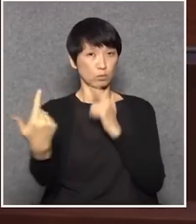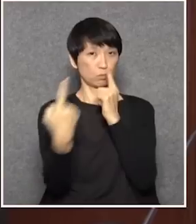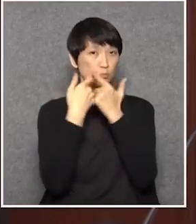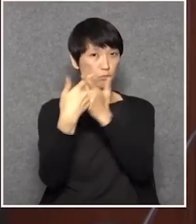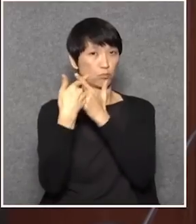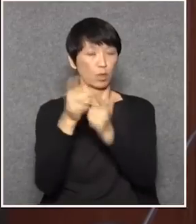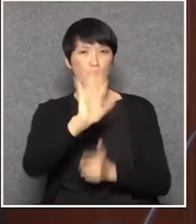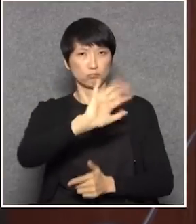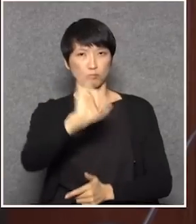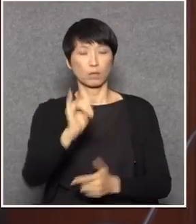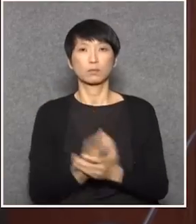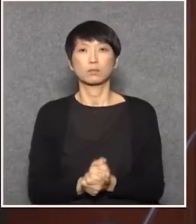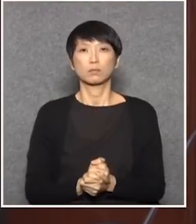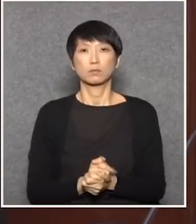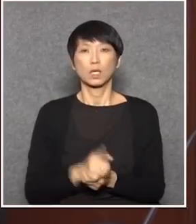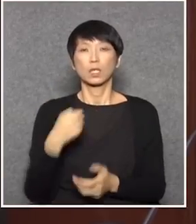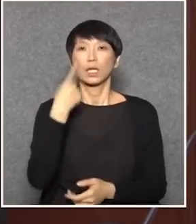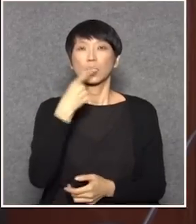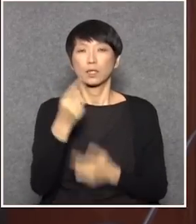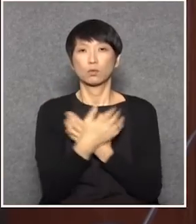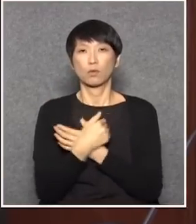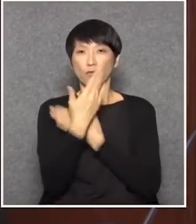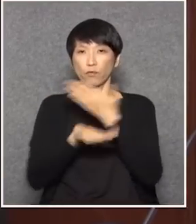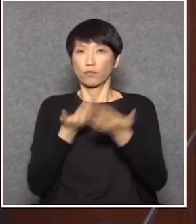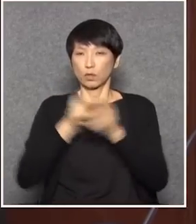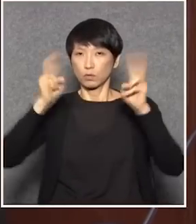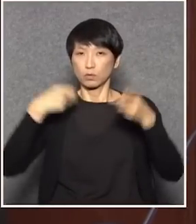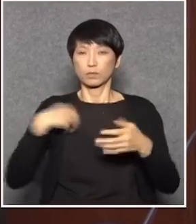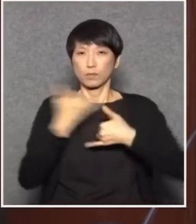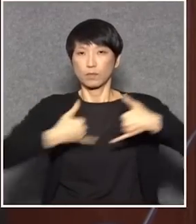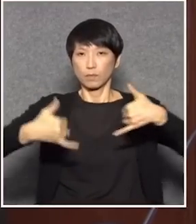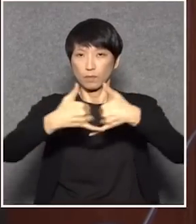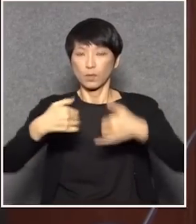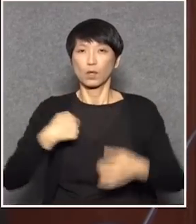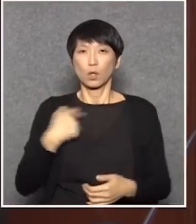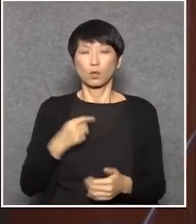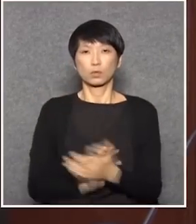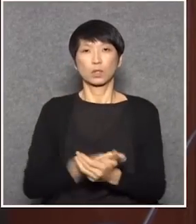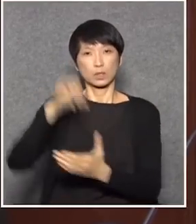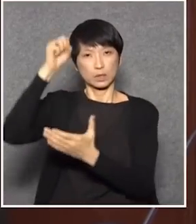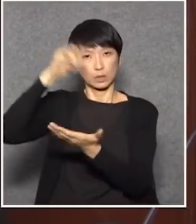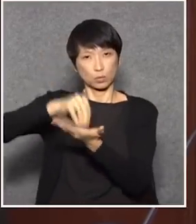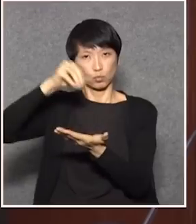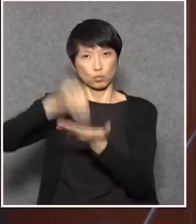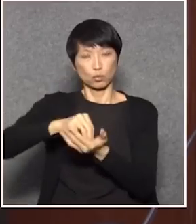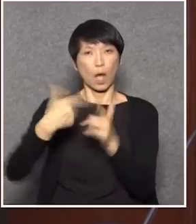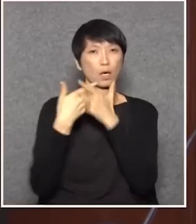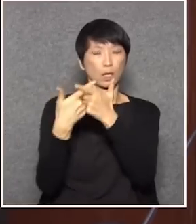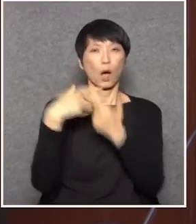毓民議員你叫我返回正題就行你不能在會議廳裡奏奏我的財你叫我返回正題就行